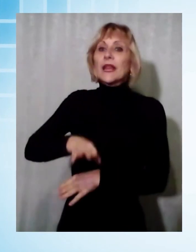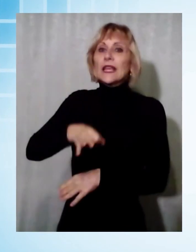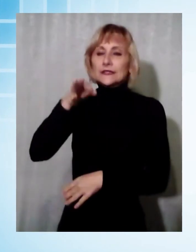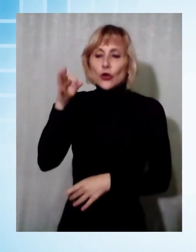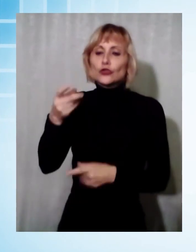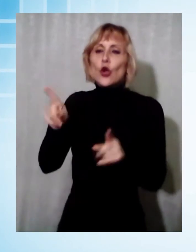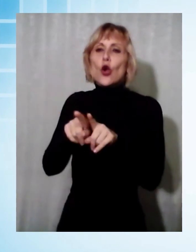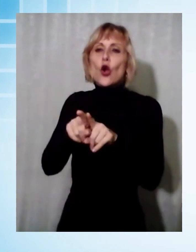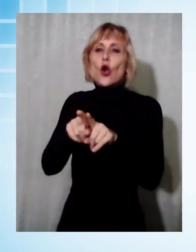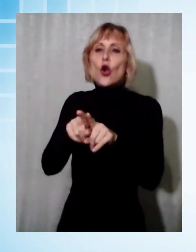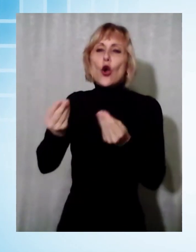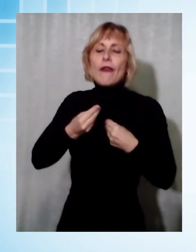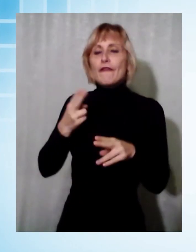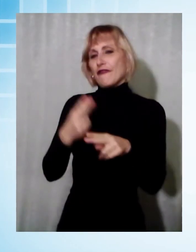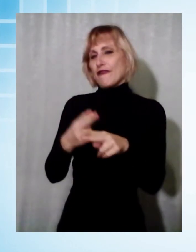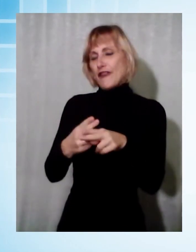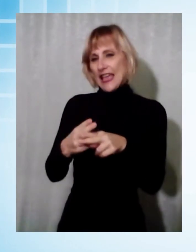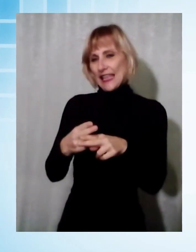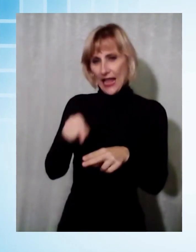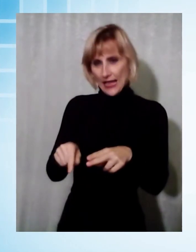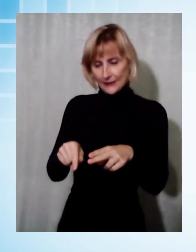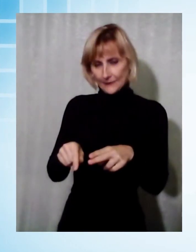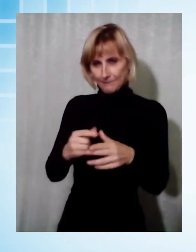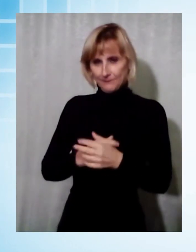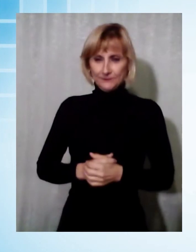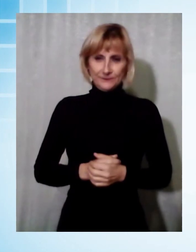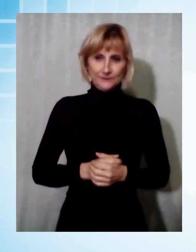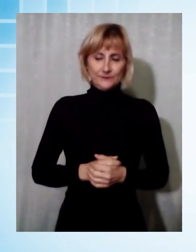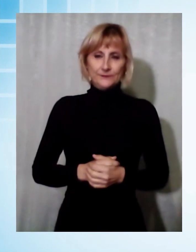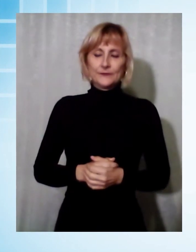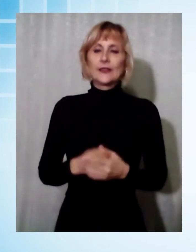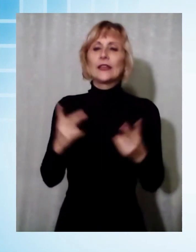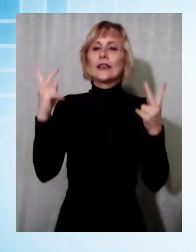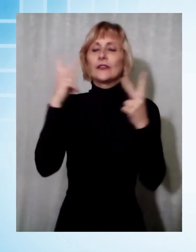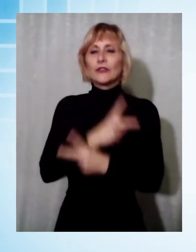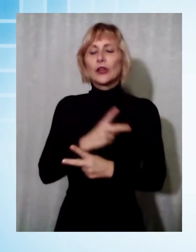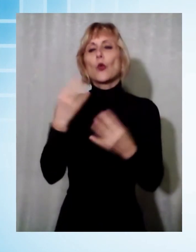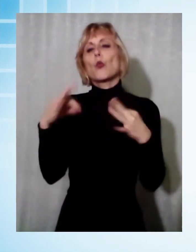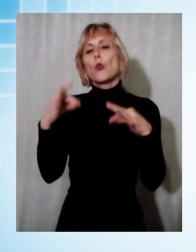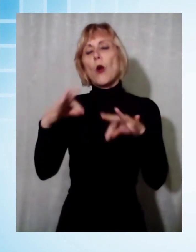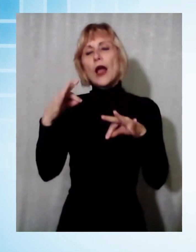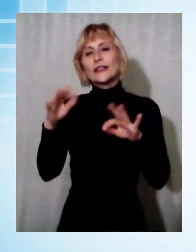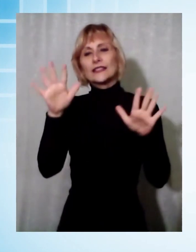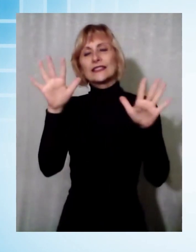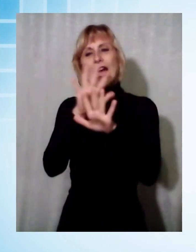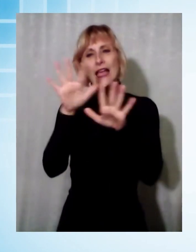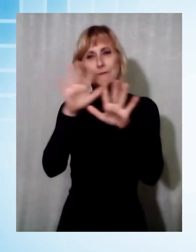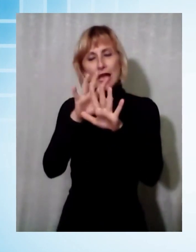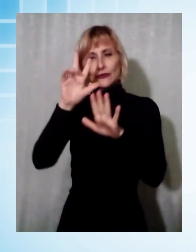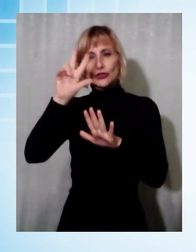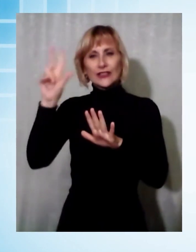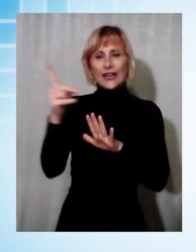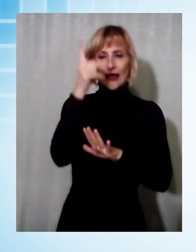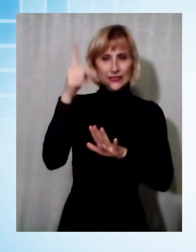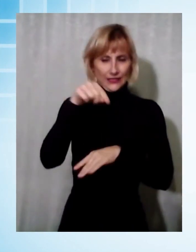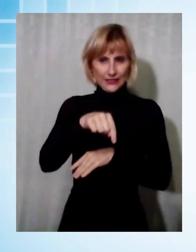tenerle in garage e di usarle il più possibile ovviamente. In effetti, a vedere la qualità delle immagini anche tridimensionali, viene proprio da